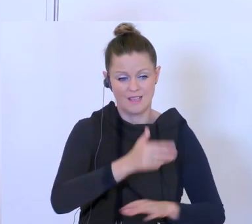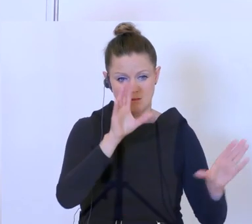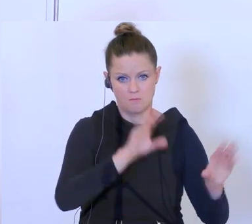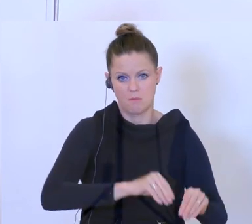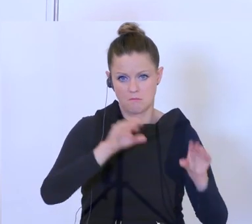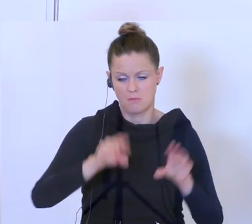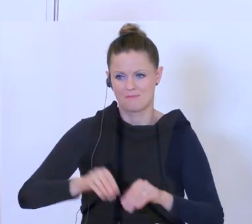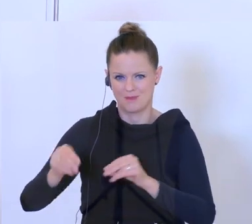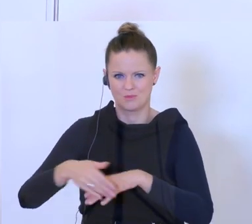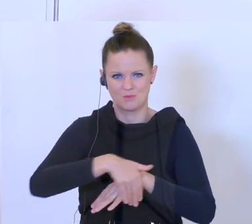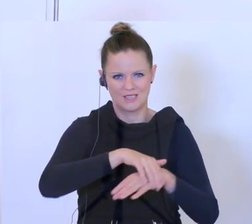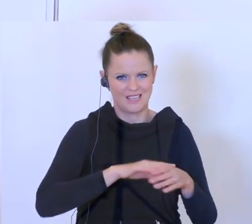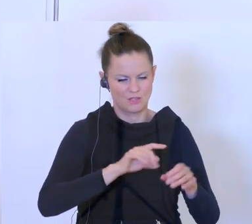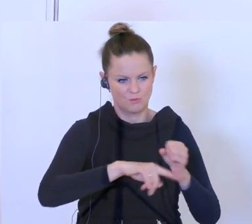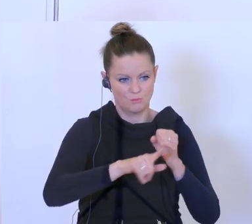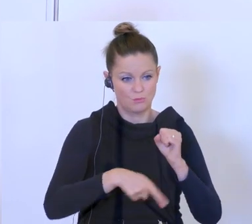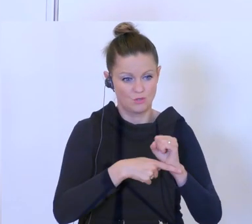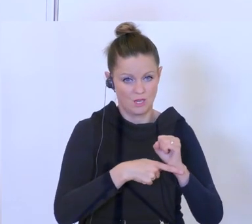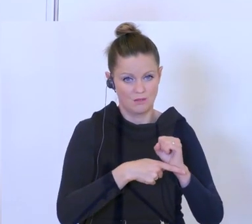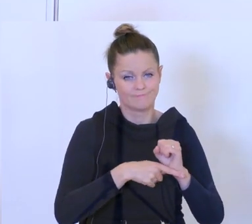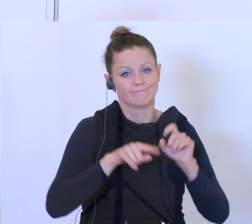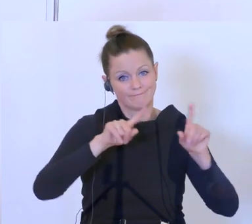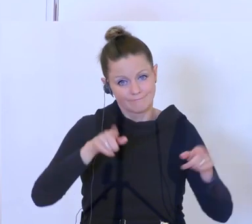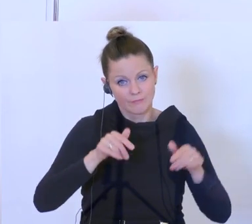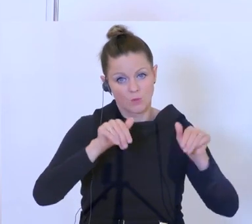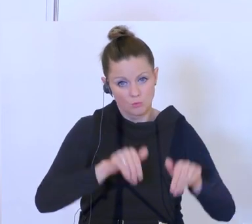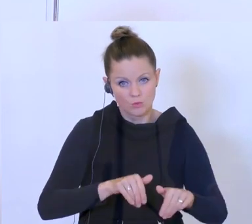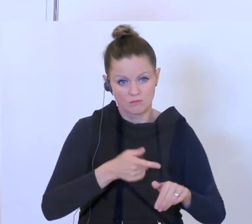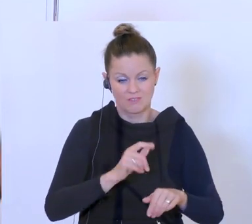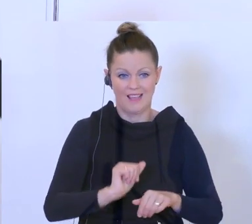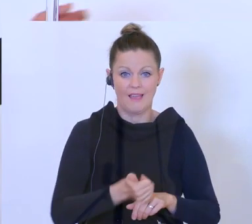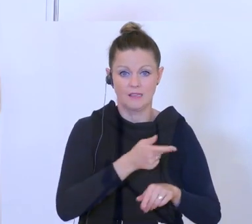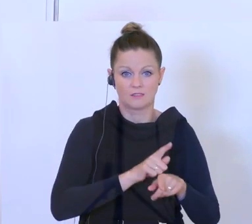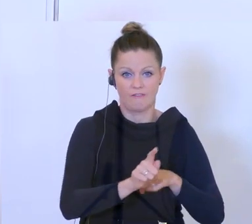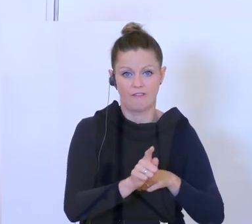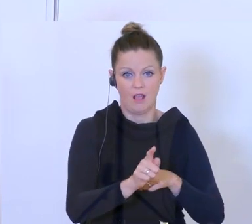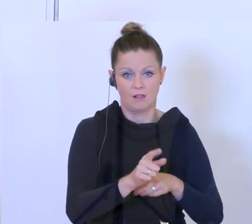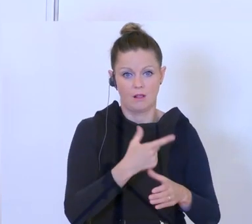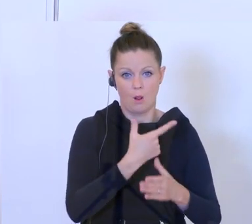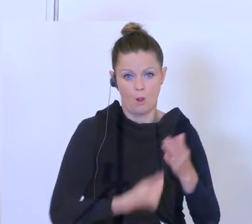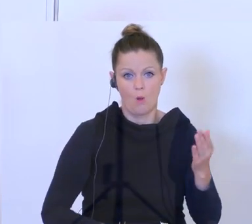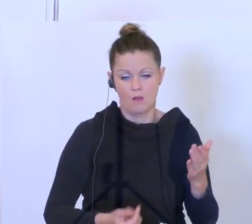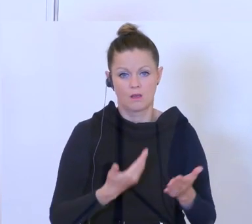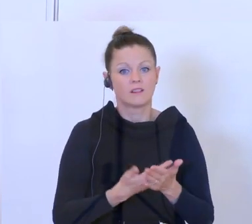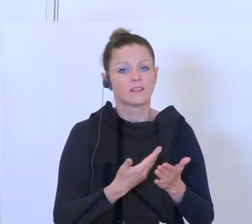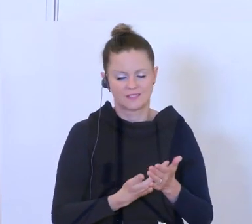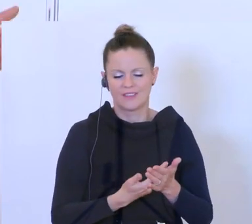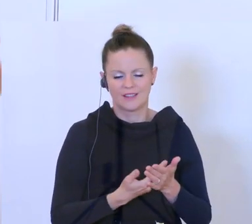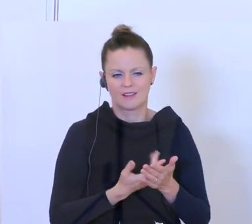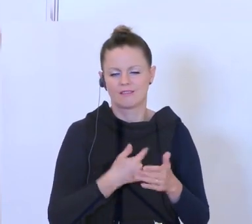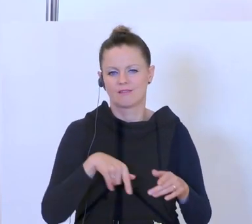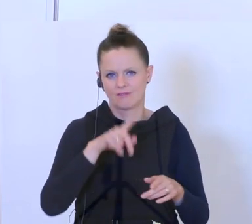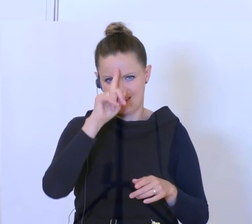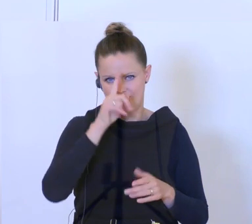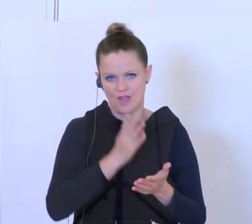sieht, wie Gemeinden budgetieren auf müssen, fällt es dort als erstes. Das kann nicht der Sinn der Übung sein. Und deshalb sitzen wir da im gemeinsamen Boot. Und ich glaube, der Herr